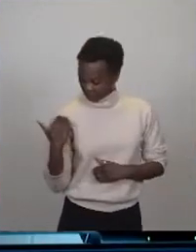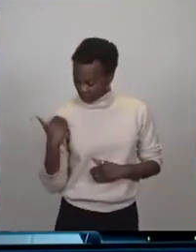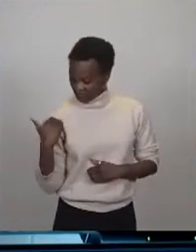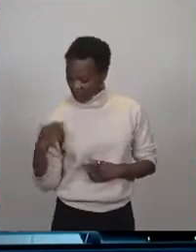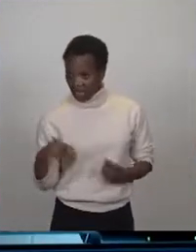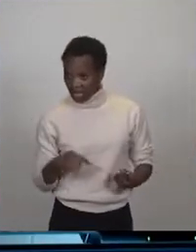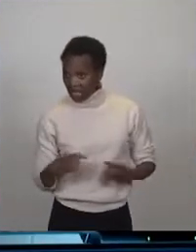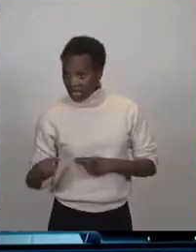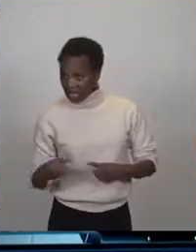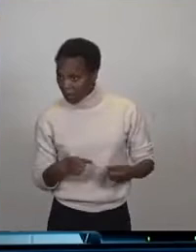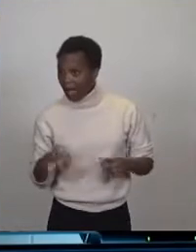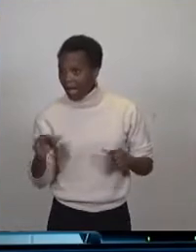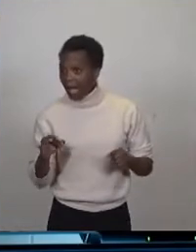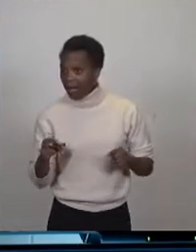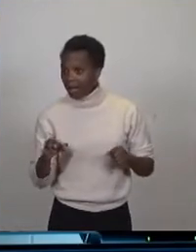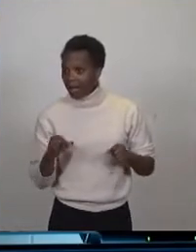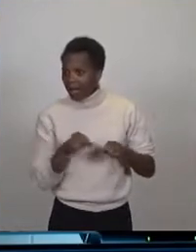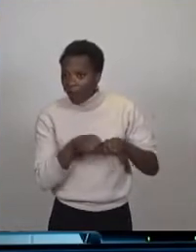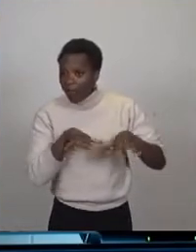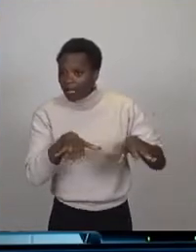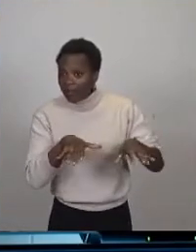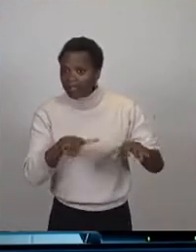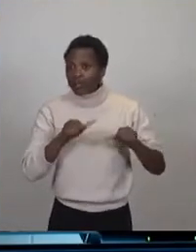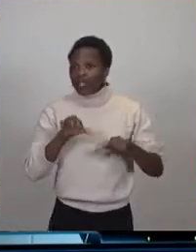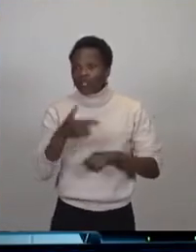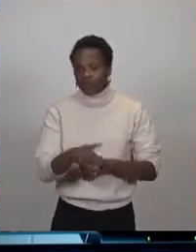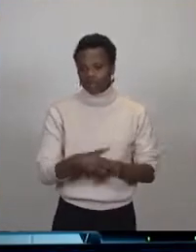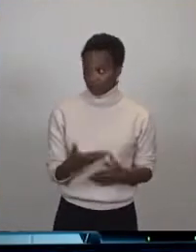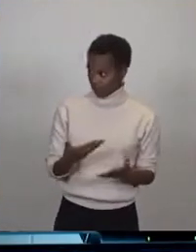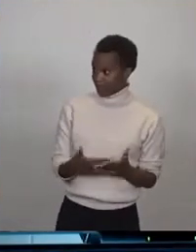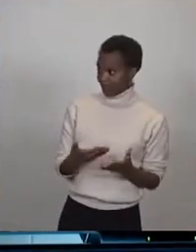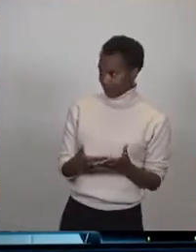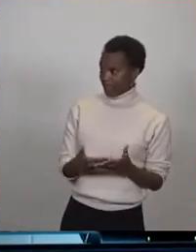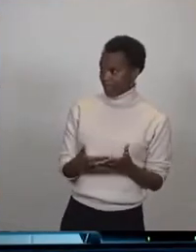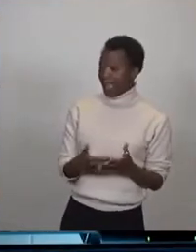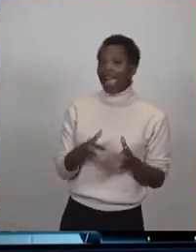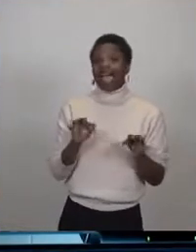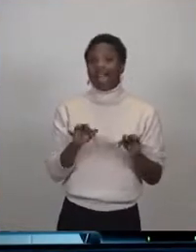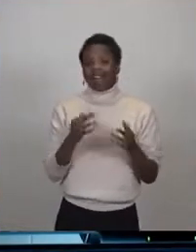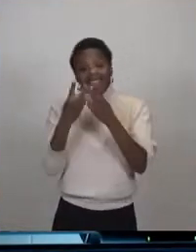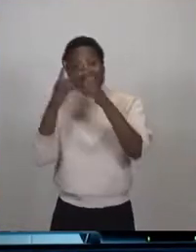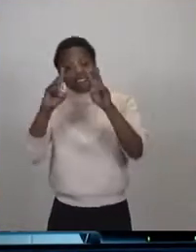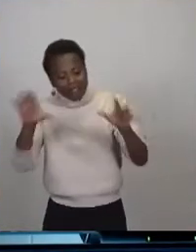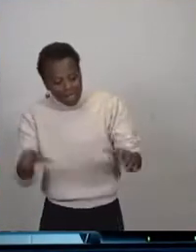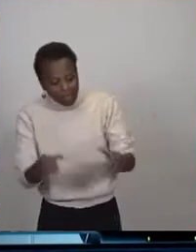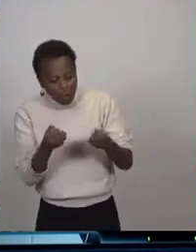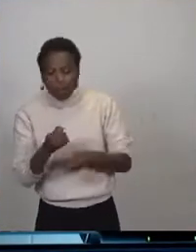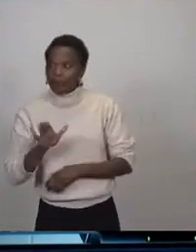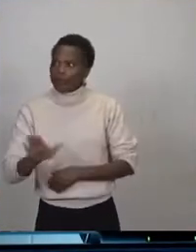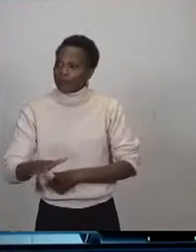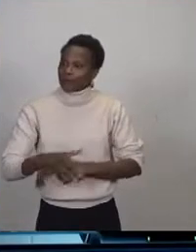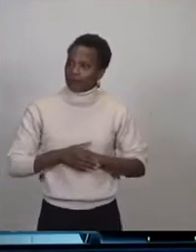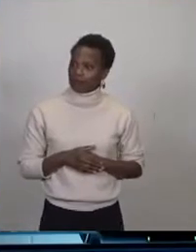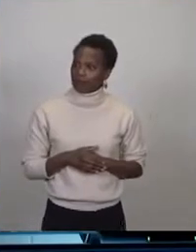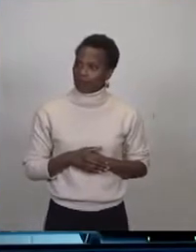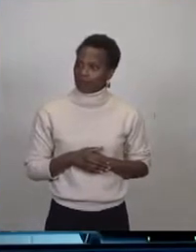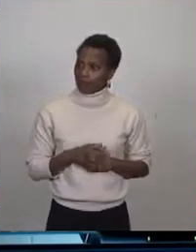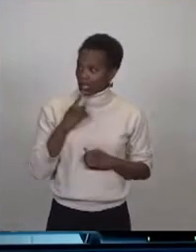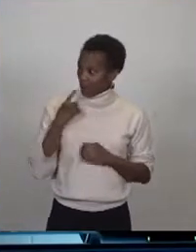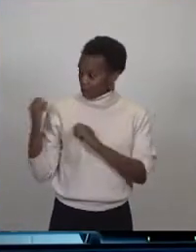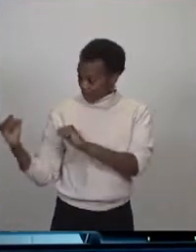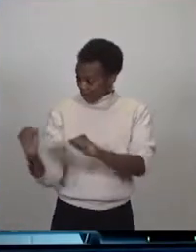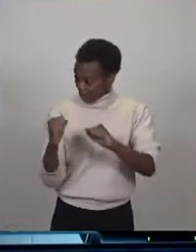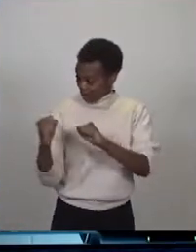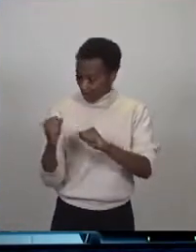Là, on est au cœur de ce que sont réellement les compétences de la ville. On ne sera pas d'accord. C'est une